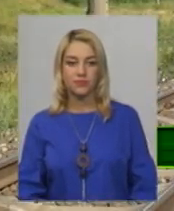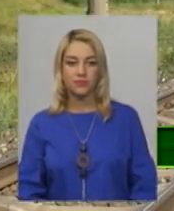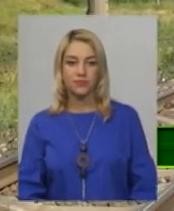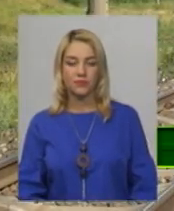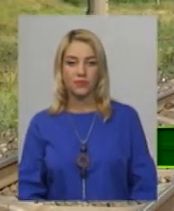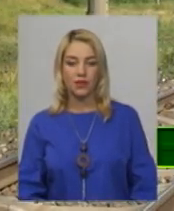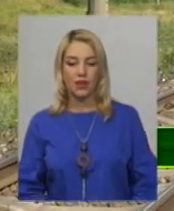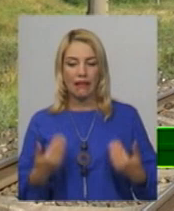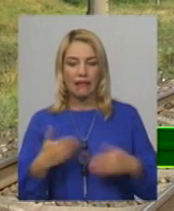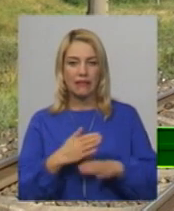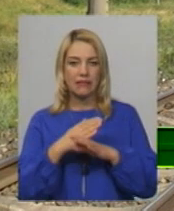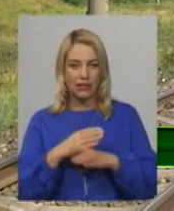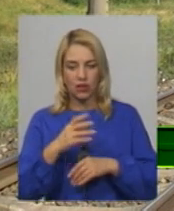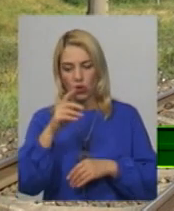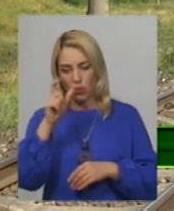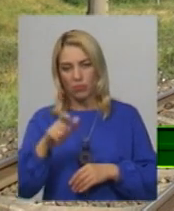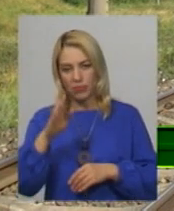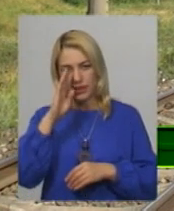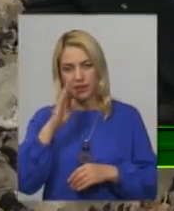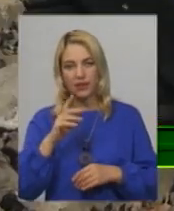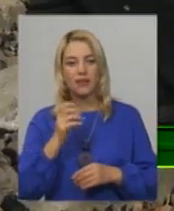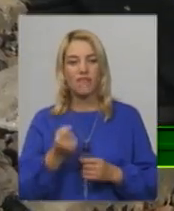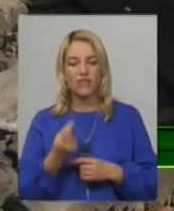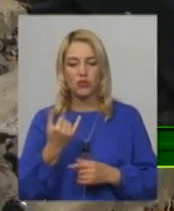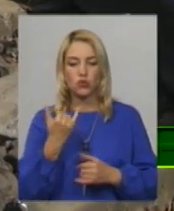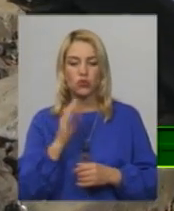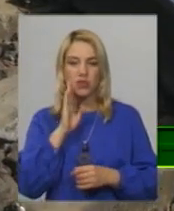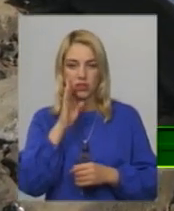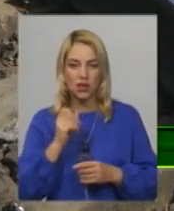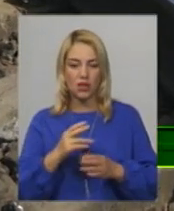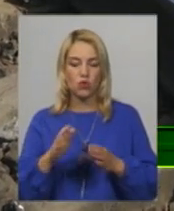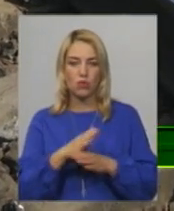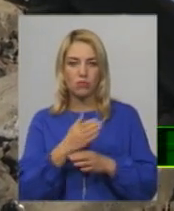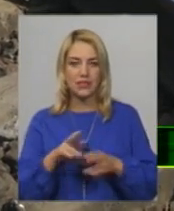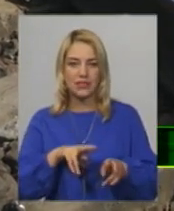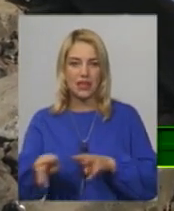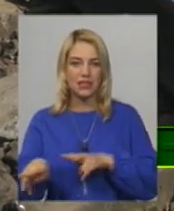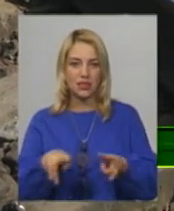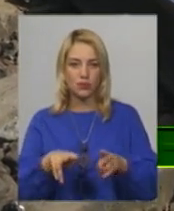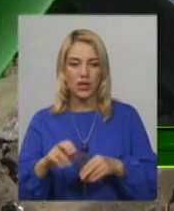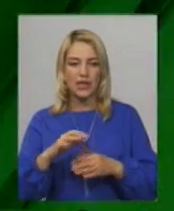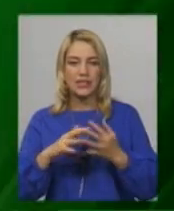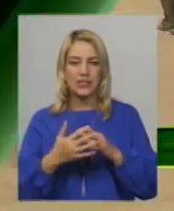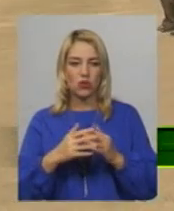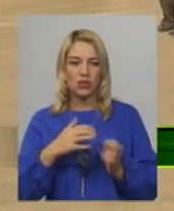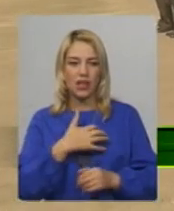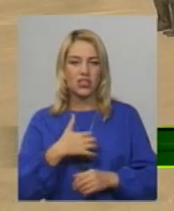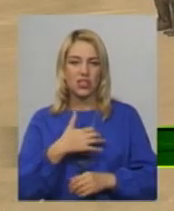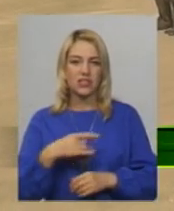Тіло підлітка виявили сьогодні о 6-й ранку між залізничними коліями у селі Волоськи Дережнянського району.